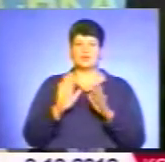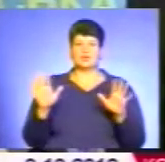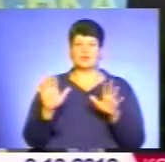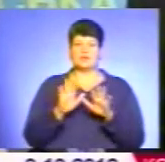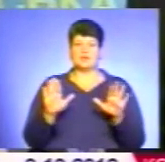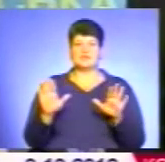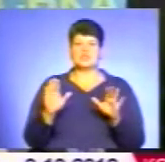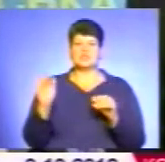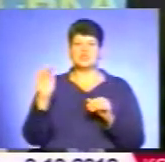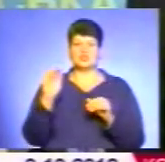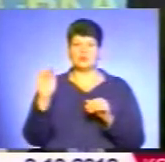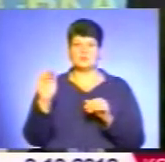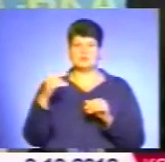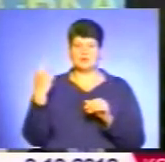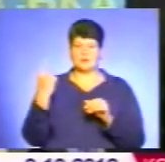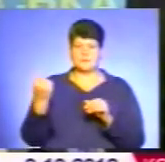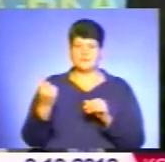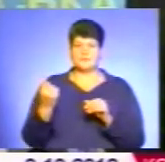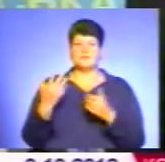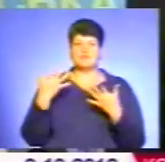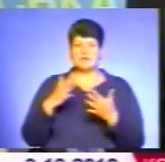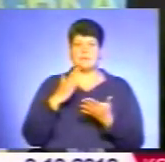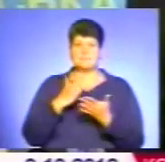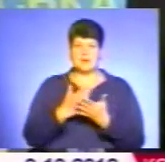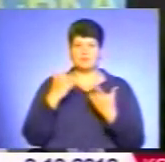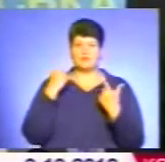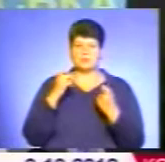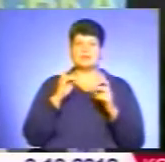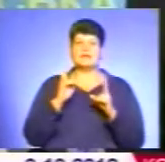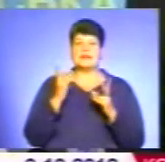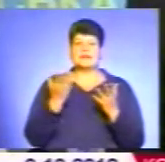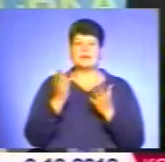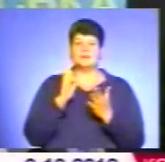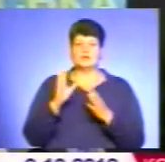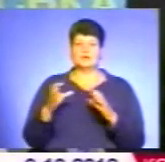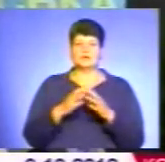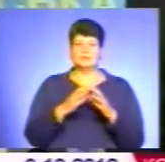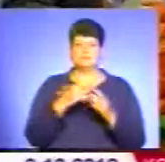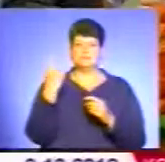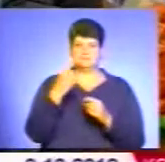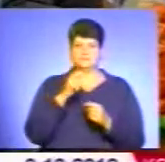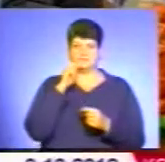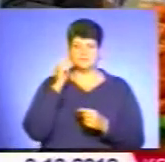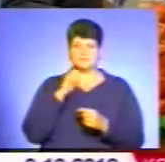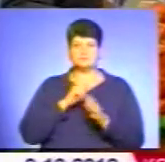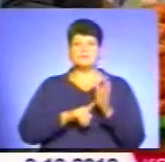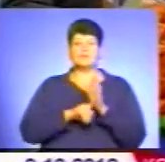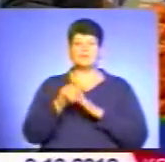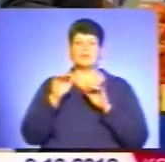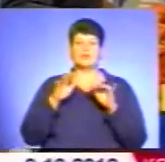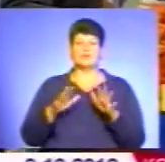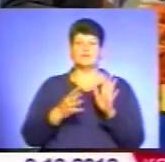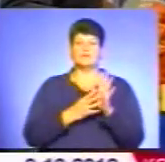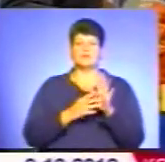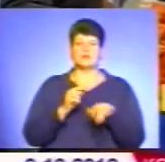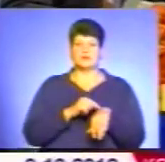Житомирі. Тобто на даний час ми маємо вже інформацію, які будуть колективи з областей України. Розпочнеться дійство о 9-й